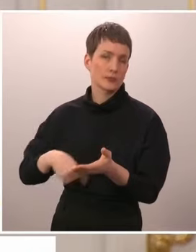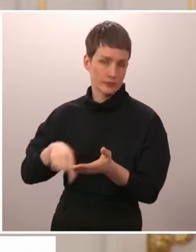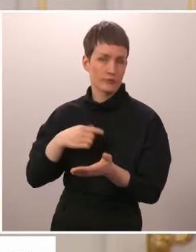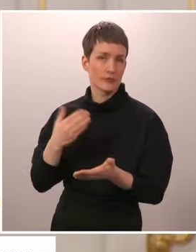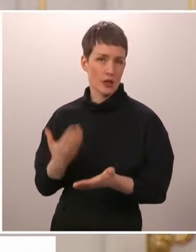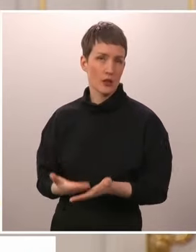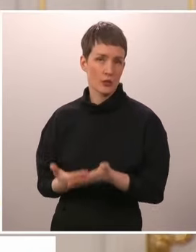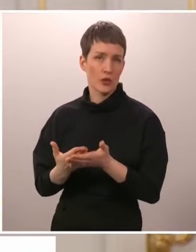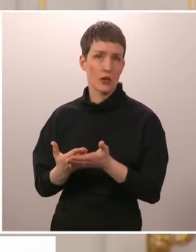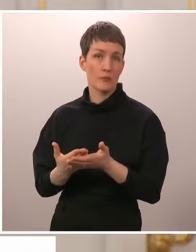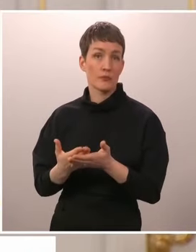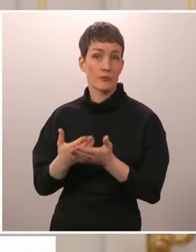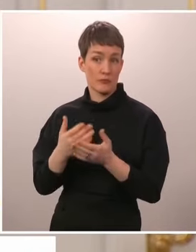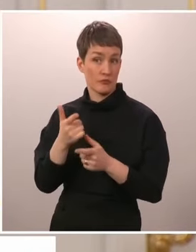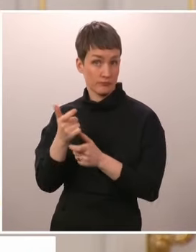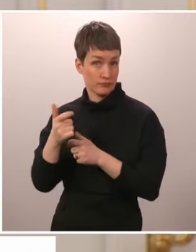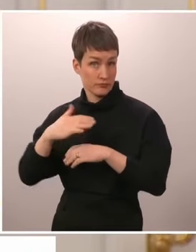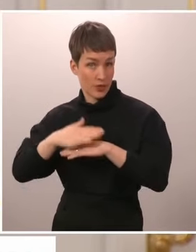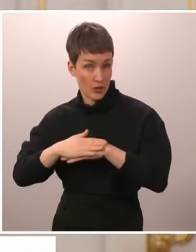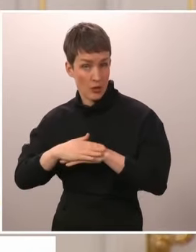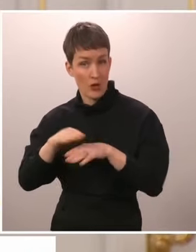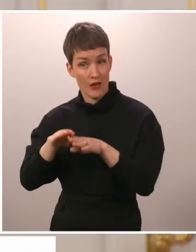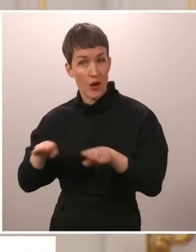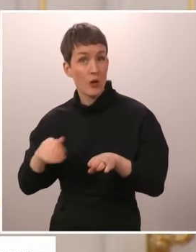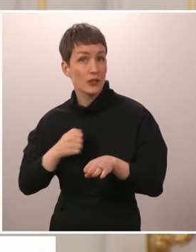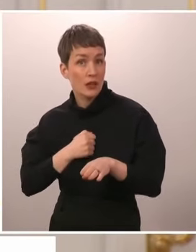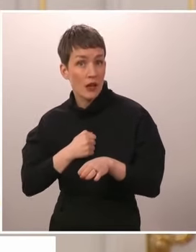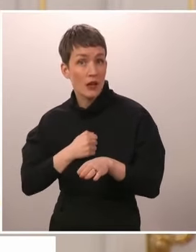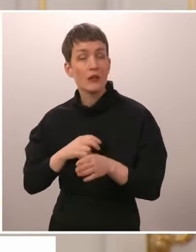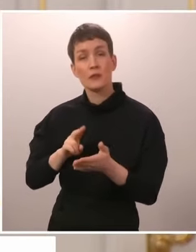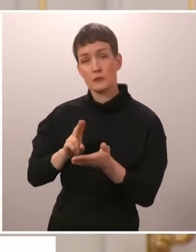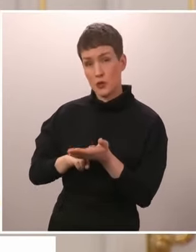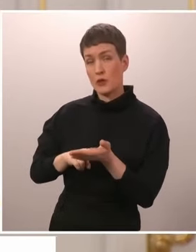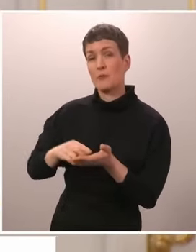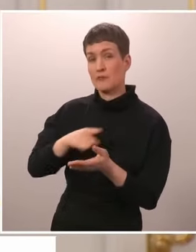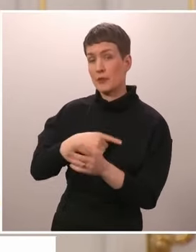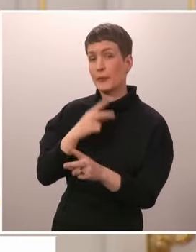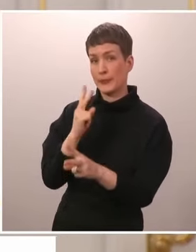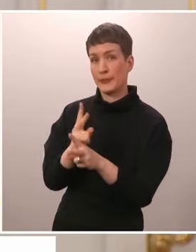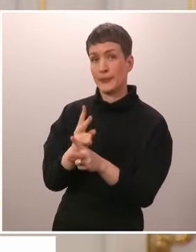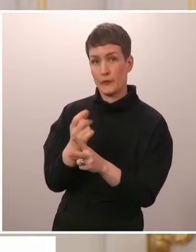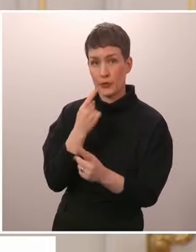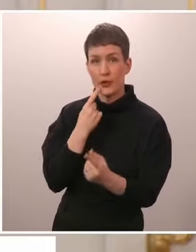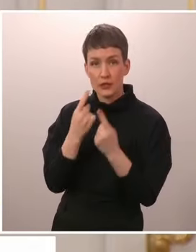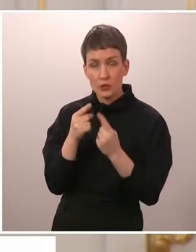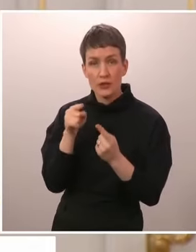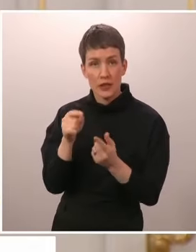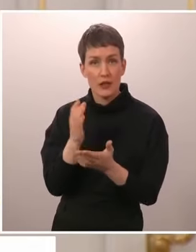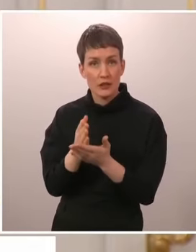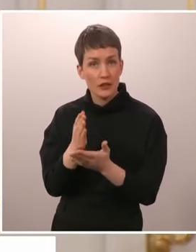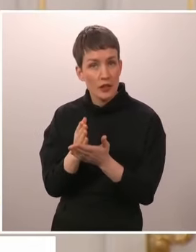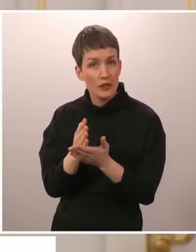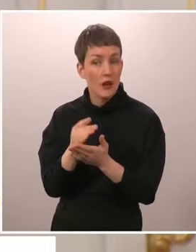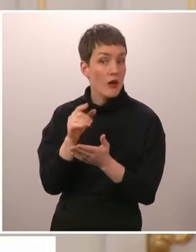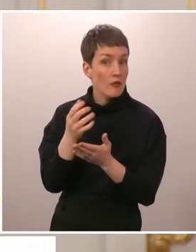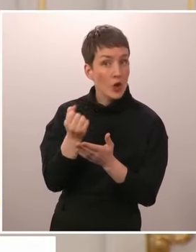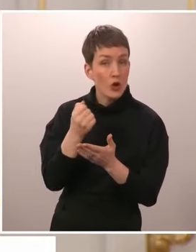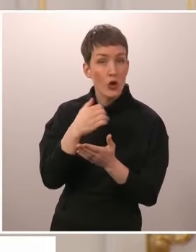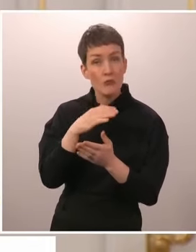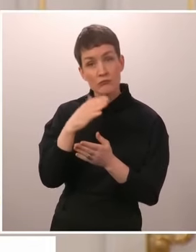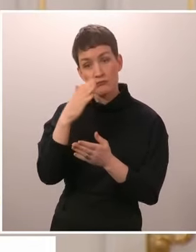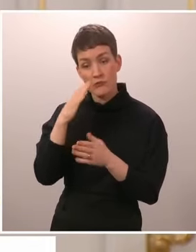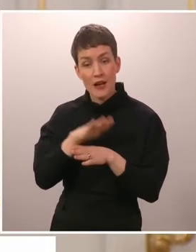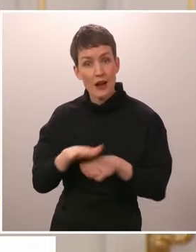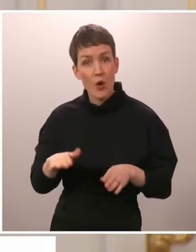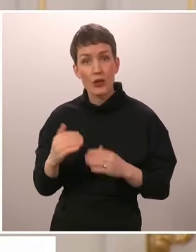saadaan tulitauko ja rauha aikaiseksi, silloin olemme voisi valmiita varmasti keskustelemaan siitä, voidaanko lähettää rauhanturvaajia